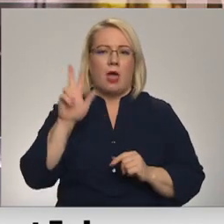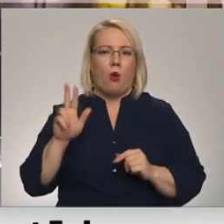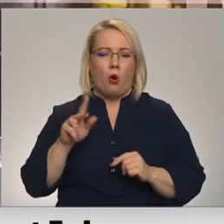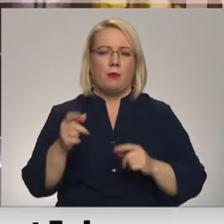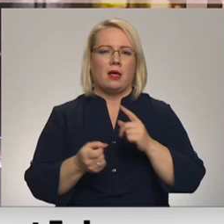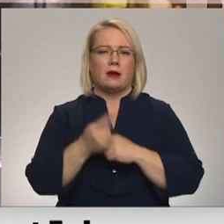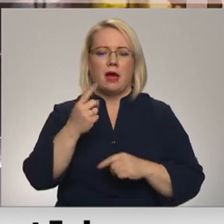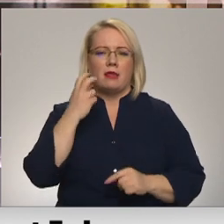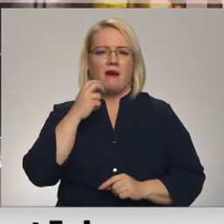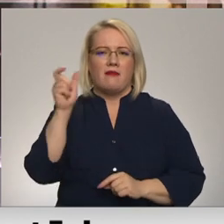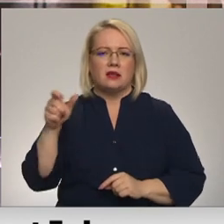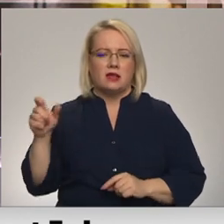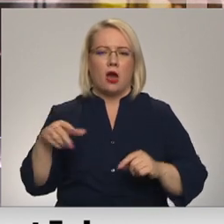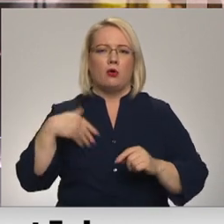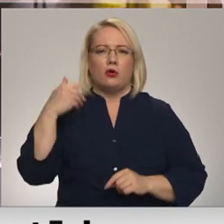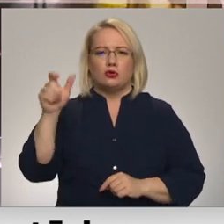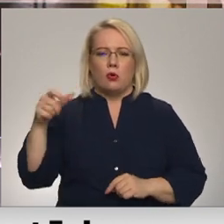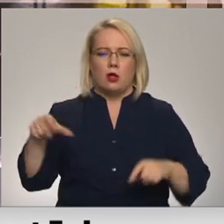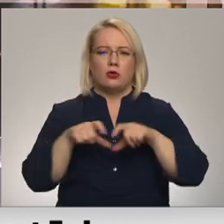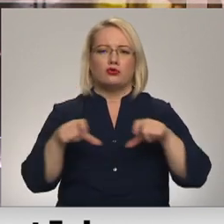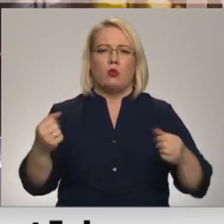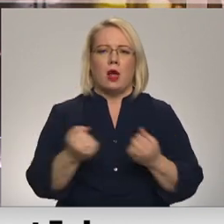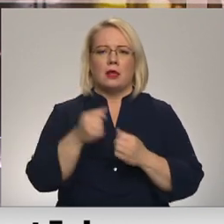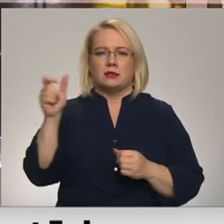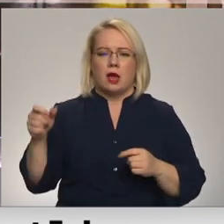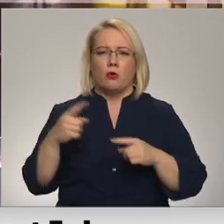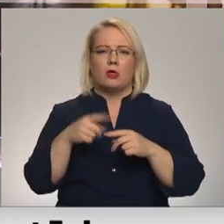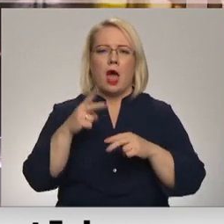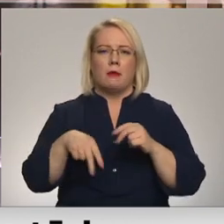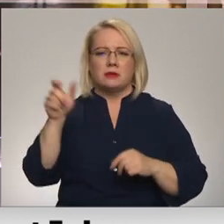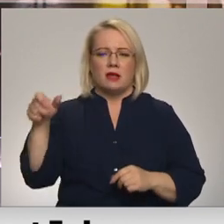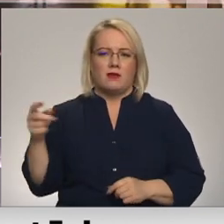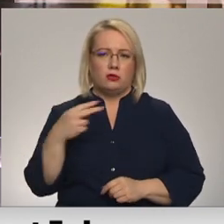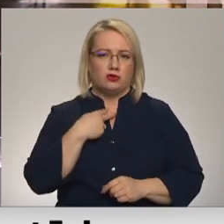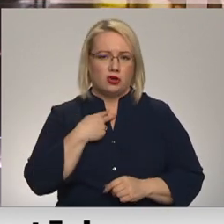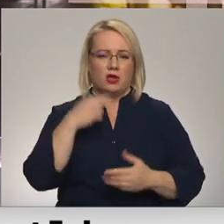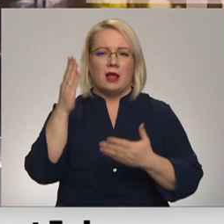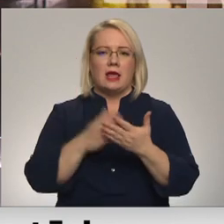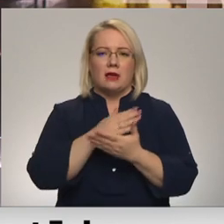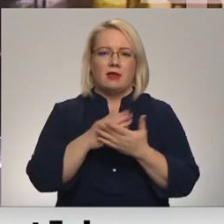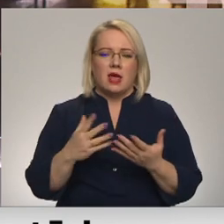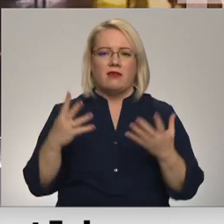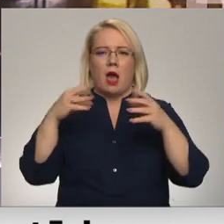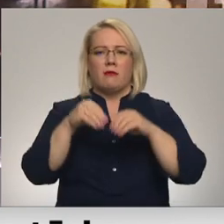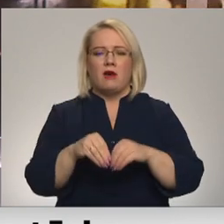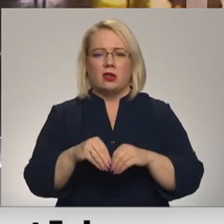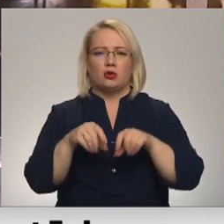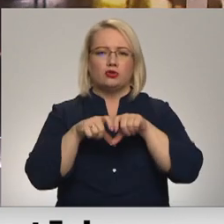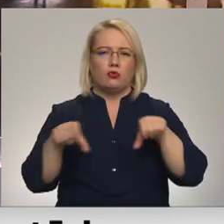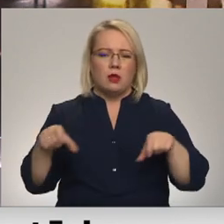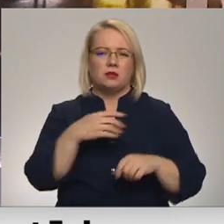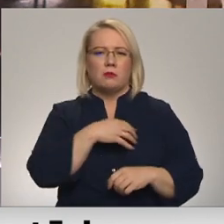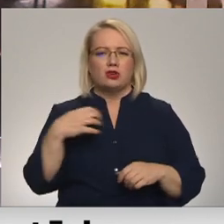raizījusi vecāku, skolēnu, skolu darbinieku un arī absolventu sašatumu. Likvidējot vai apvienojot mācību iestādes,